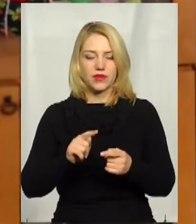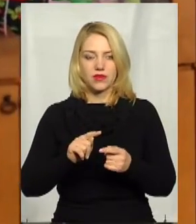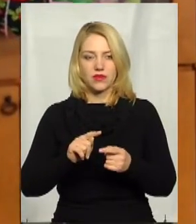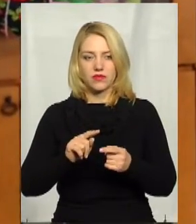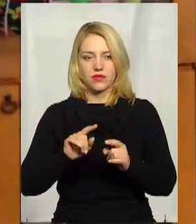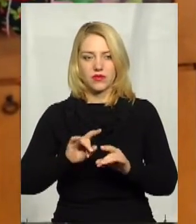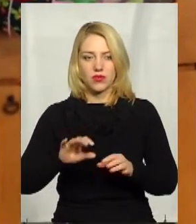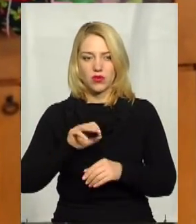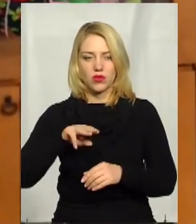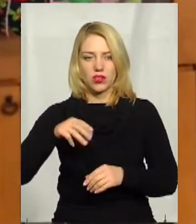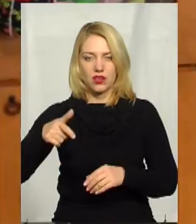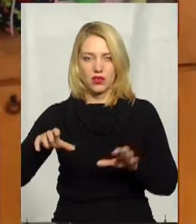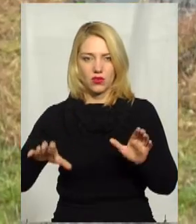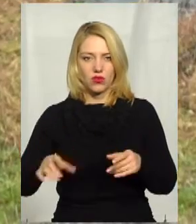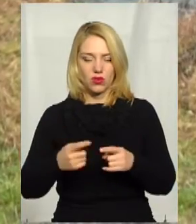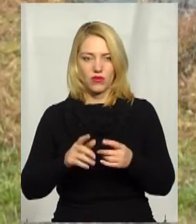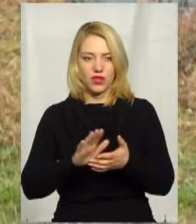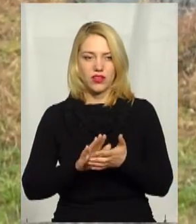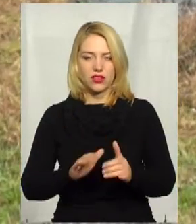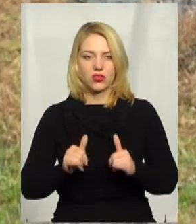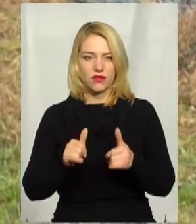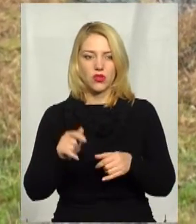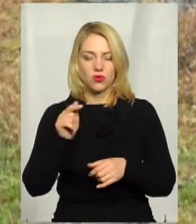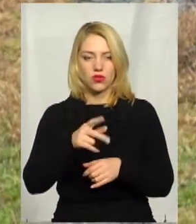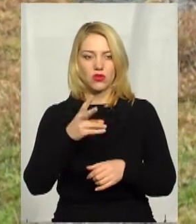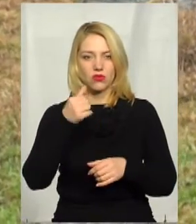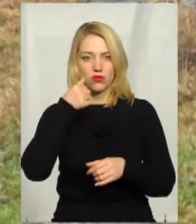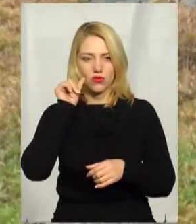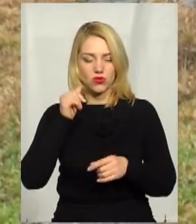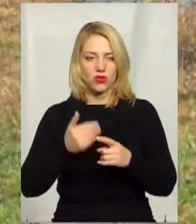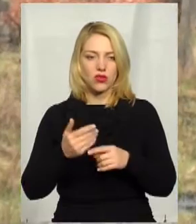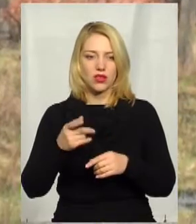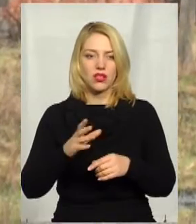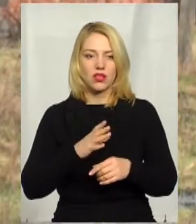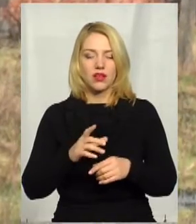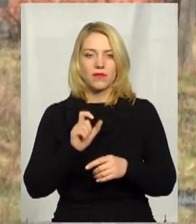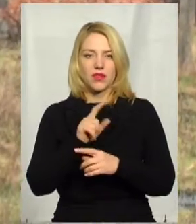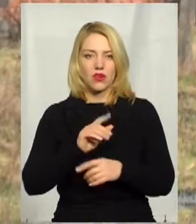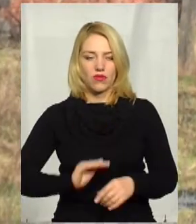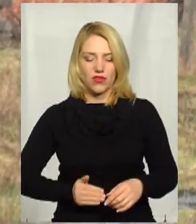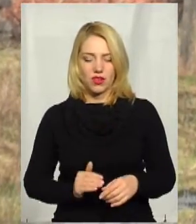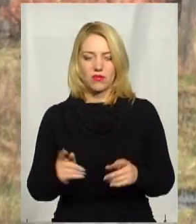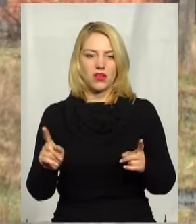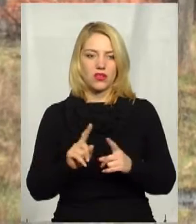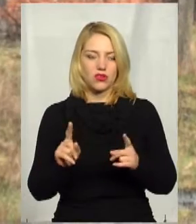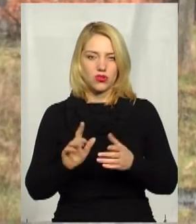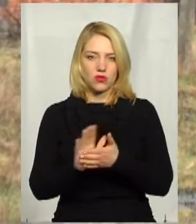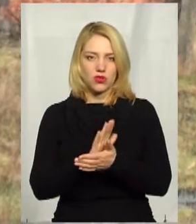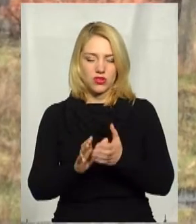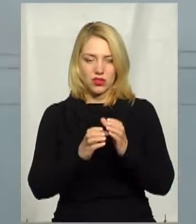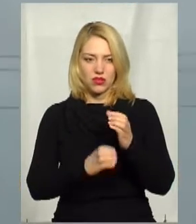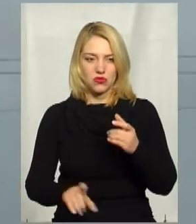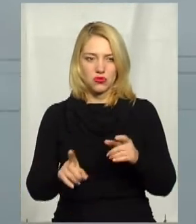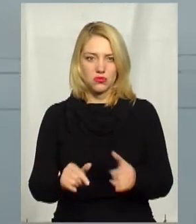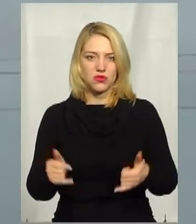Нетреба. Додає, нечистоти зазвичай виливають туди, але вчора найнята їхніми комунальниками фірма, що прочищала каналізацію, злила